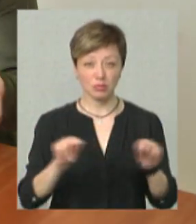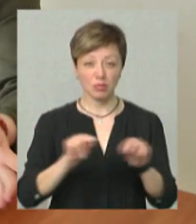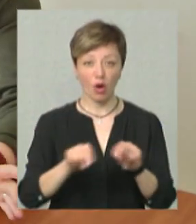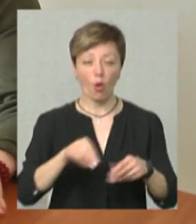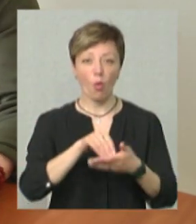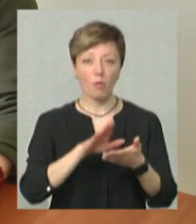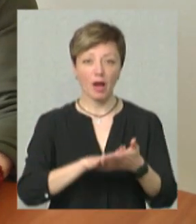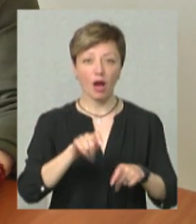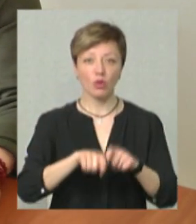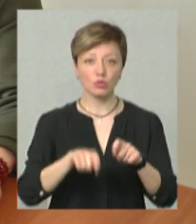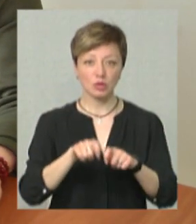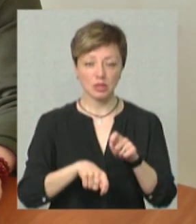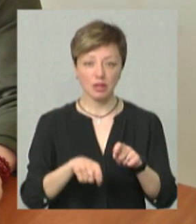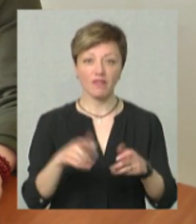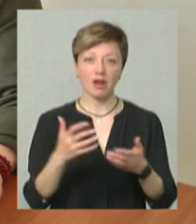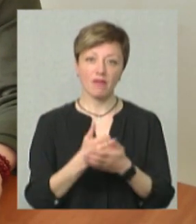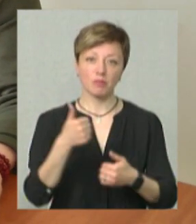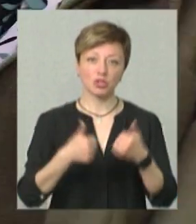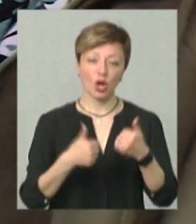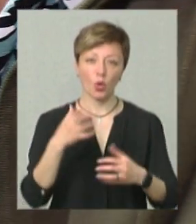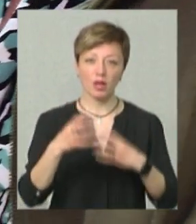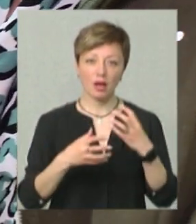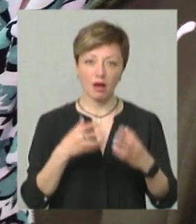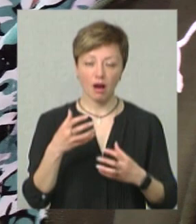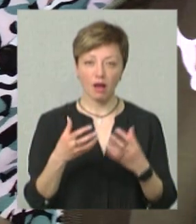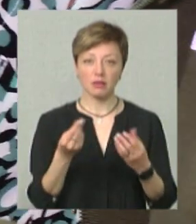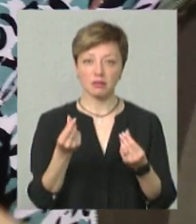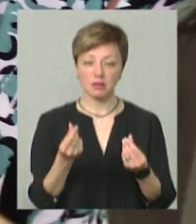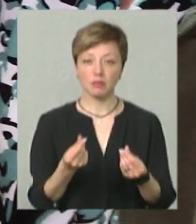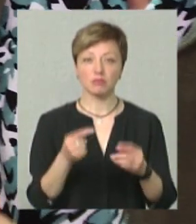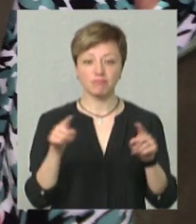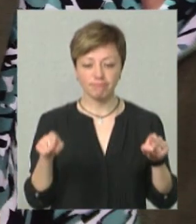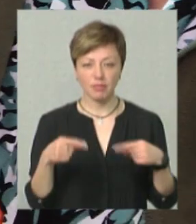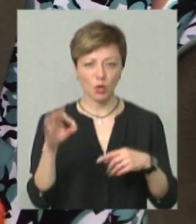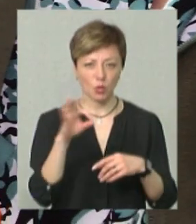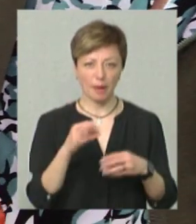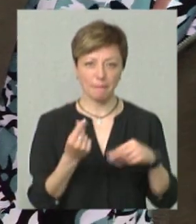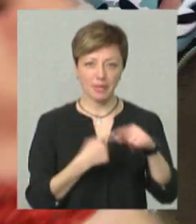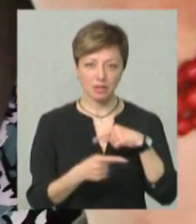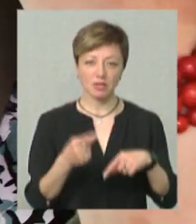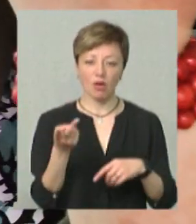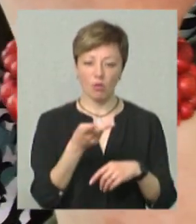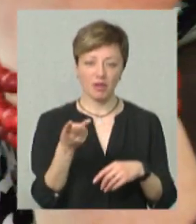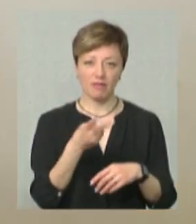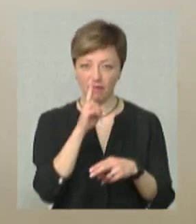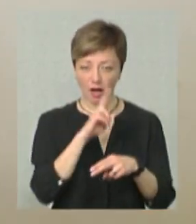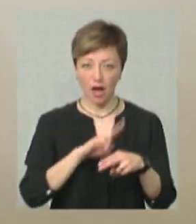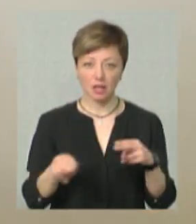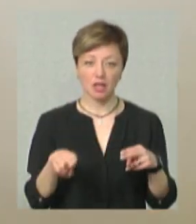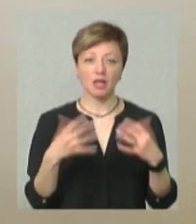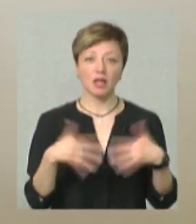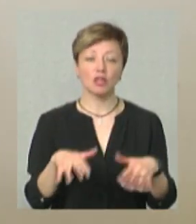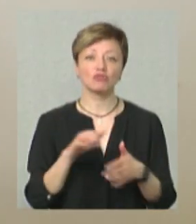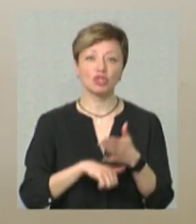в Приазовському технічному університеті, вигравала міжнародні гранти, за які двічі з нуля будувала бізнес та обидва через війну втратила. Ми